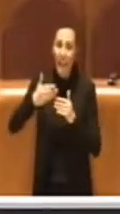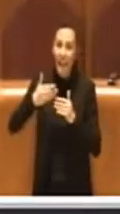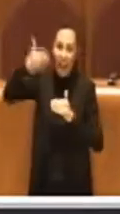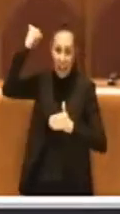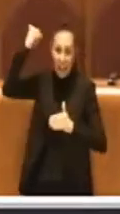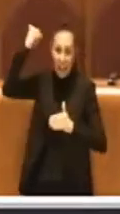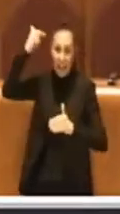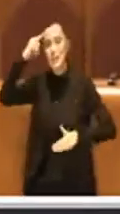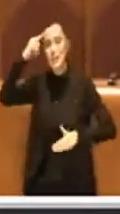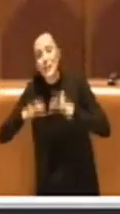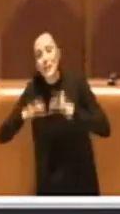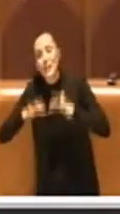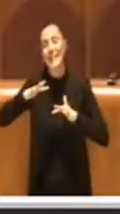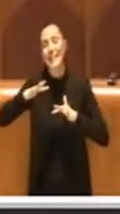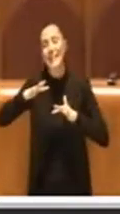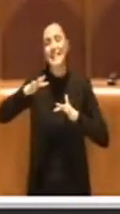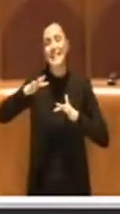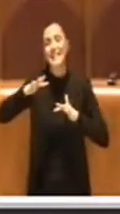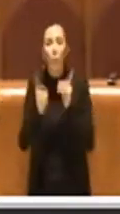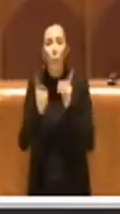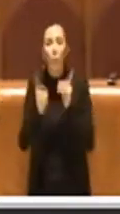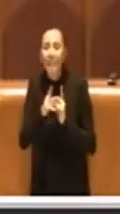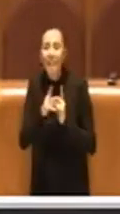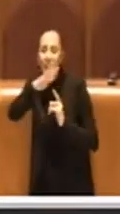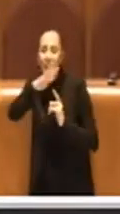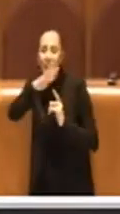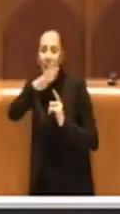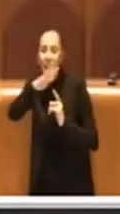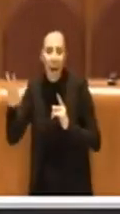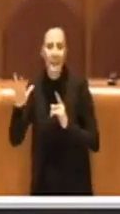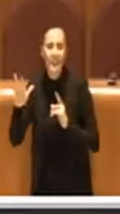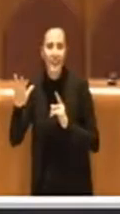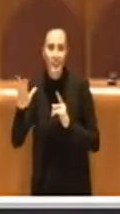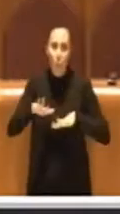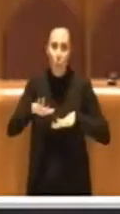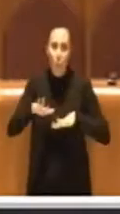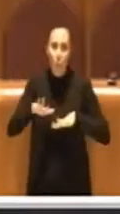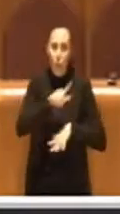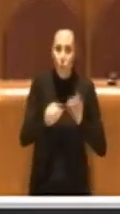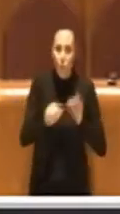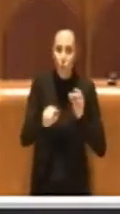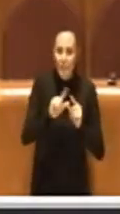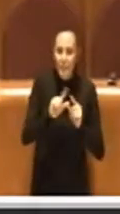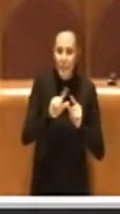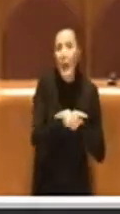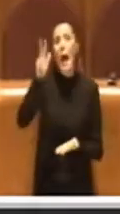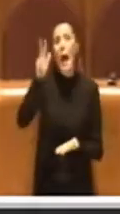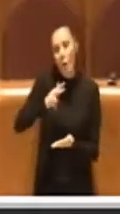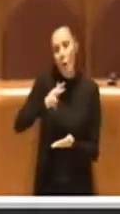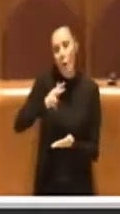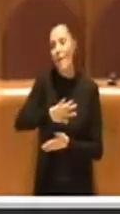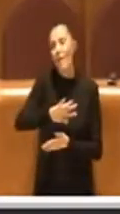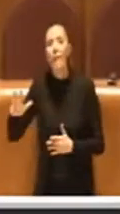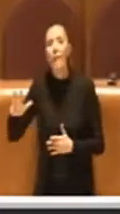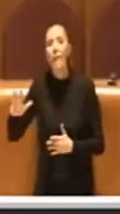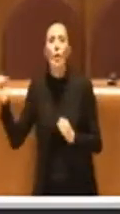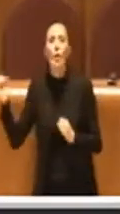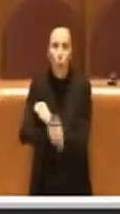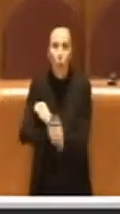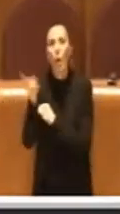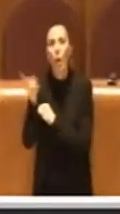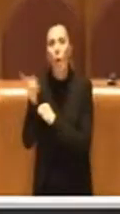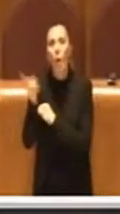di incertezza, hanno portato evidentemente a una perdita di chance. Il Movimento 5 Stelle approva, altri votano contro, altri non pervenuti.